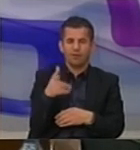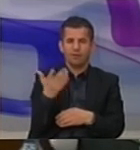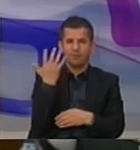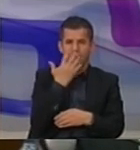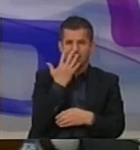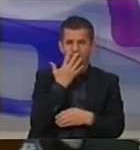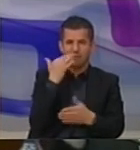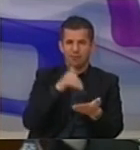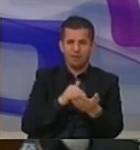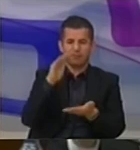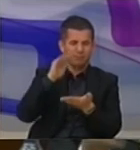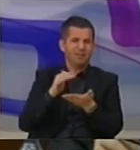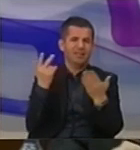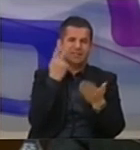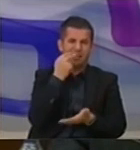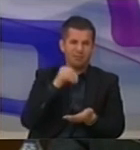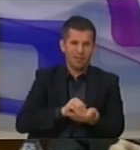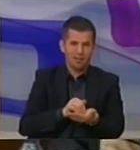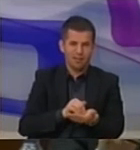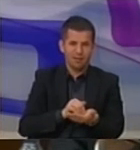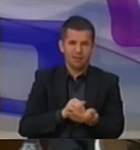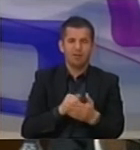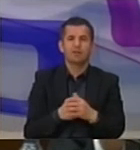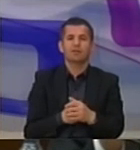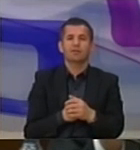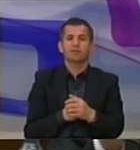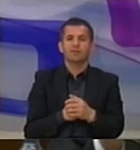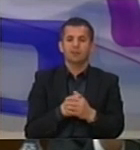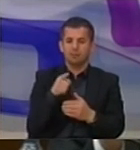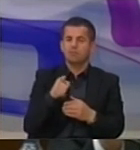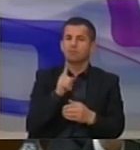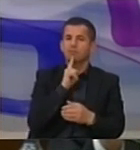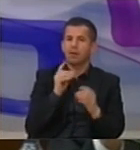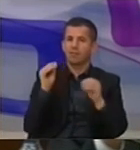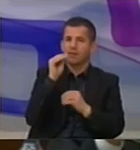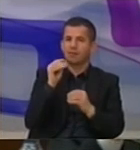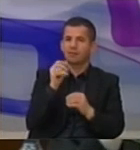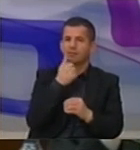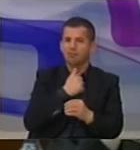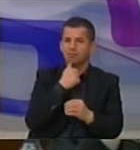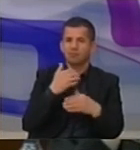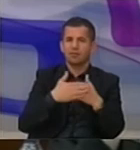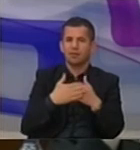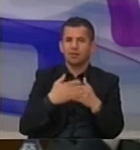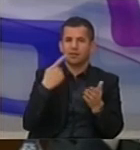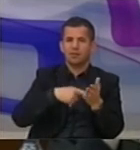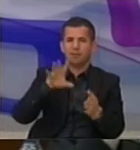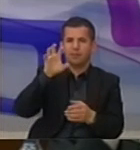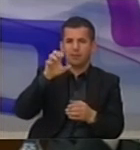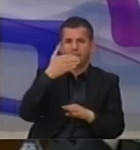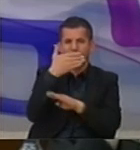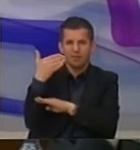dhej në 20.000 euro, ullet pragu të, kjo dhe të rritit e bazën tatimore, pra për rrëndikundë nini e 500 bizneset